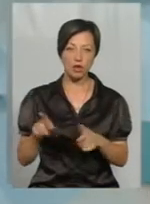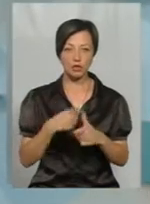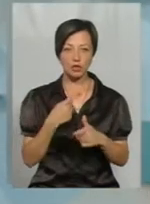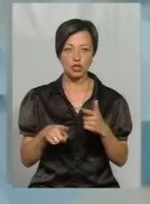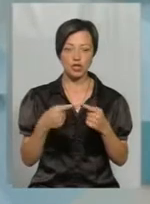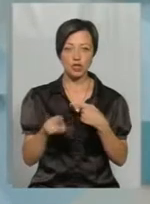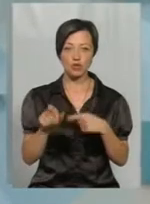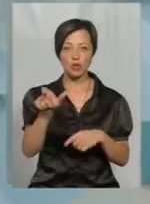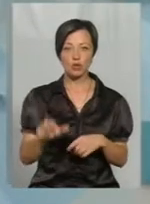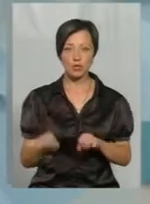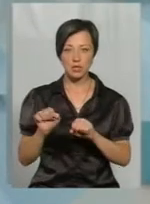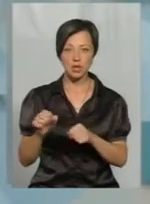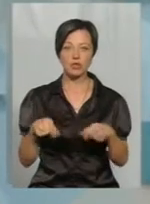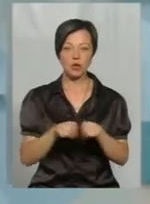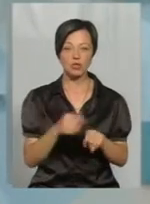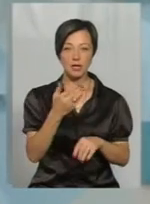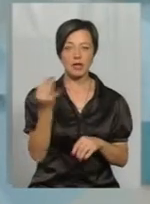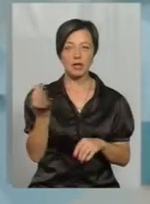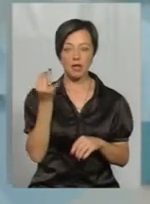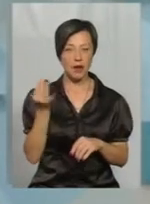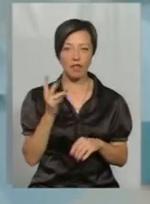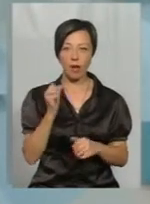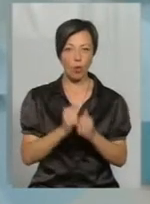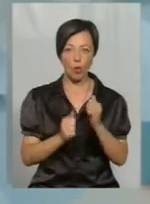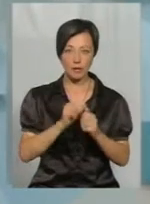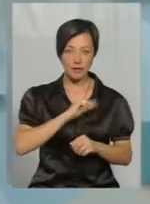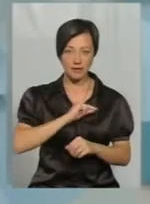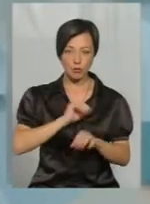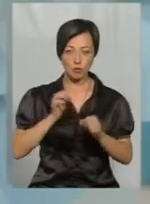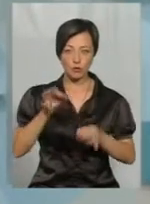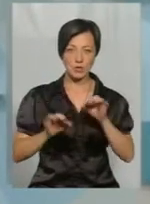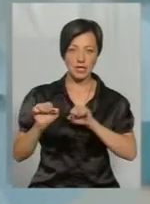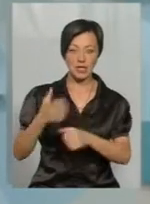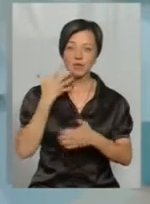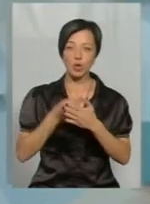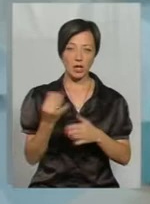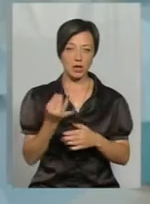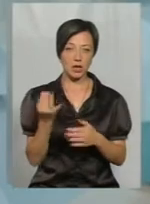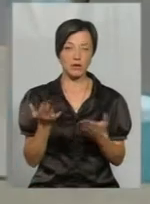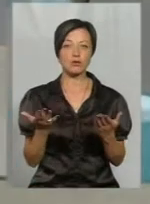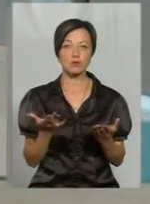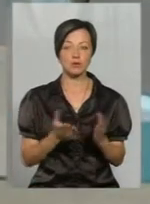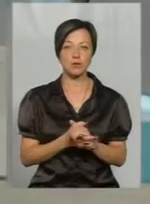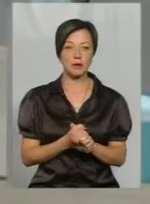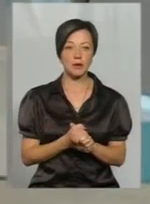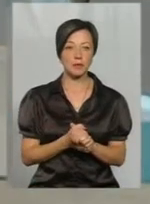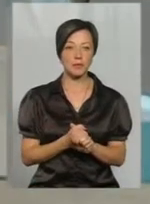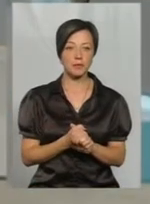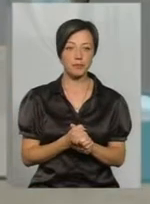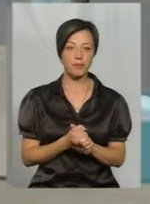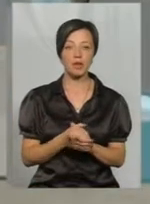іншу особу, яка б захищала також їхні інтереси, бо не кожен пасічник може в суді захистити свої інтереси. Чому вони ще програються? Бо ми